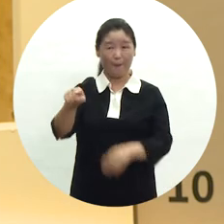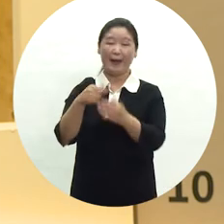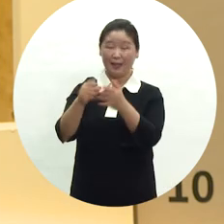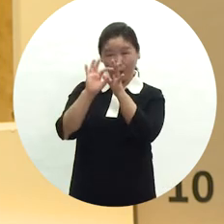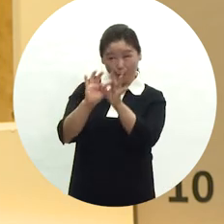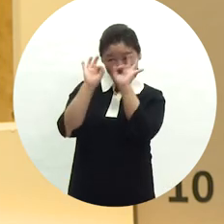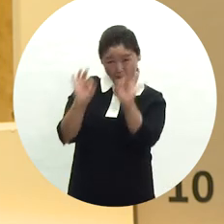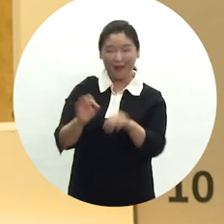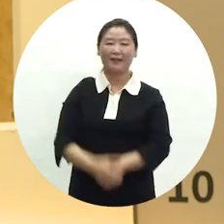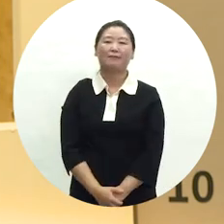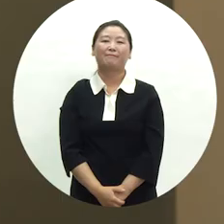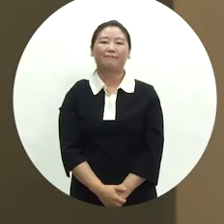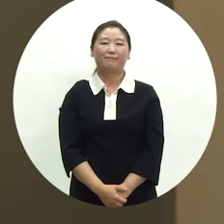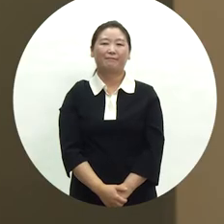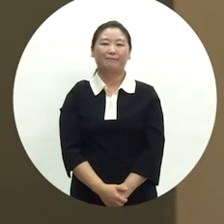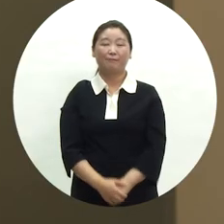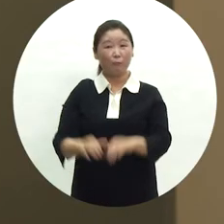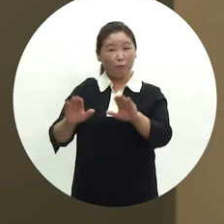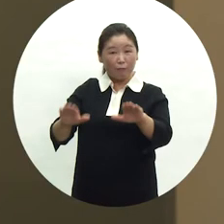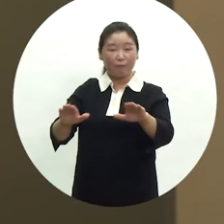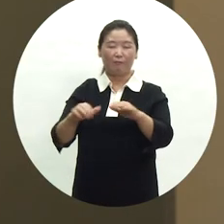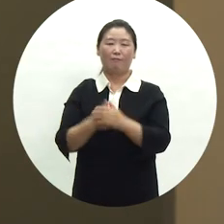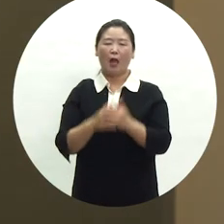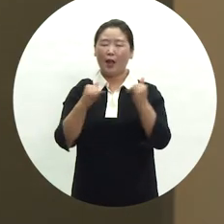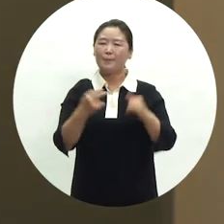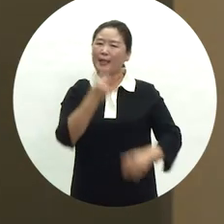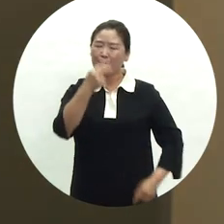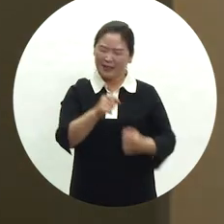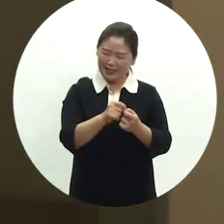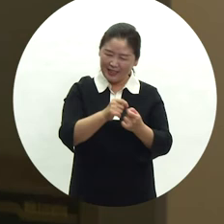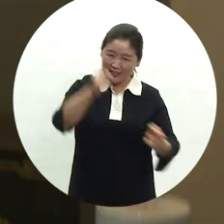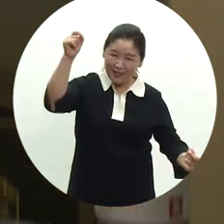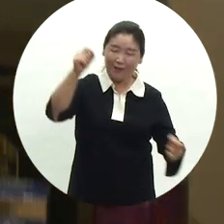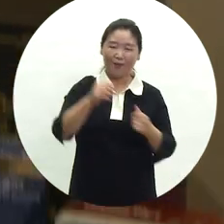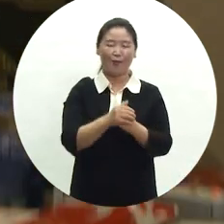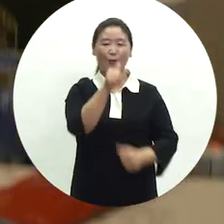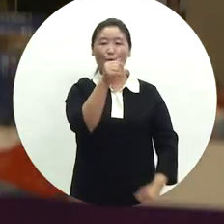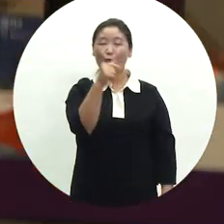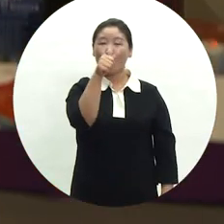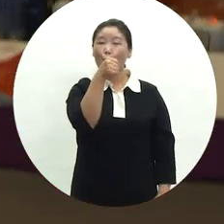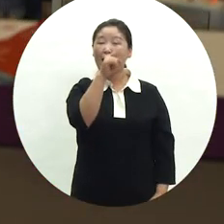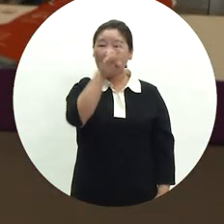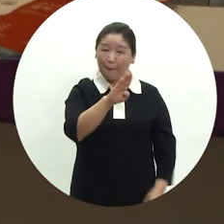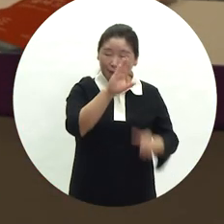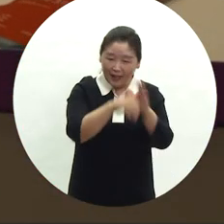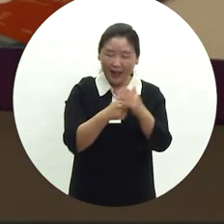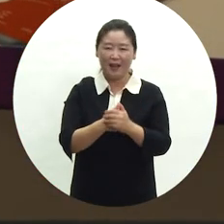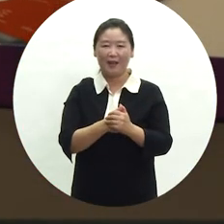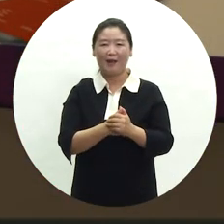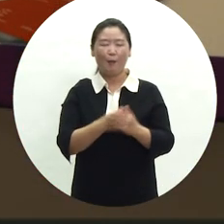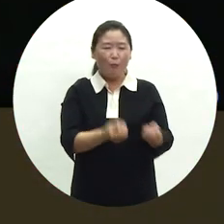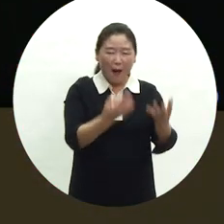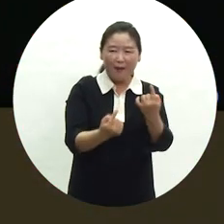소개하고 있습니다. 오늘날에는 인간 수명이 길어지면서 회갑에는 수현례보다 가족 간의